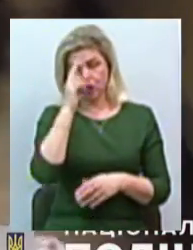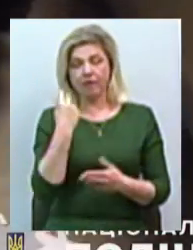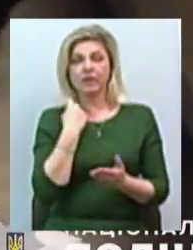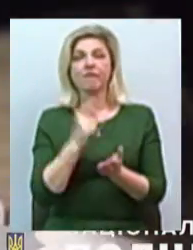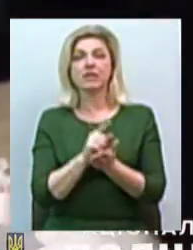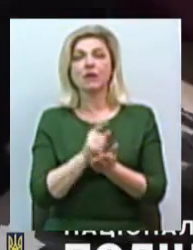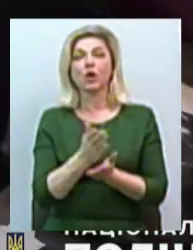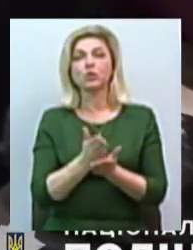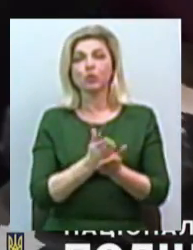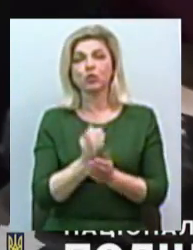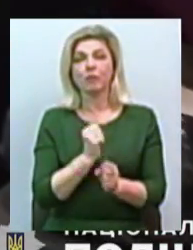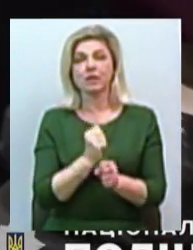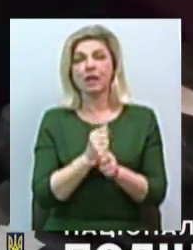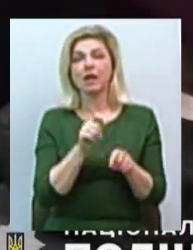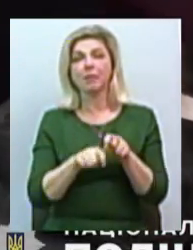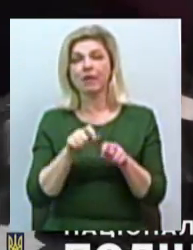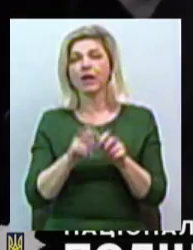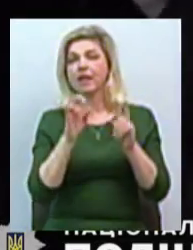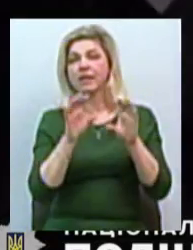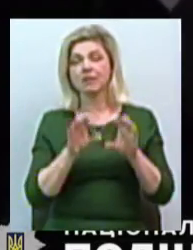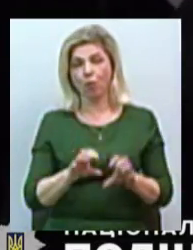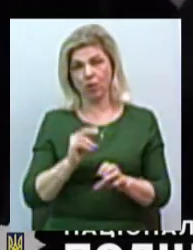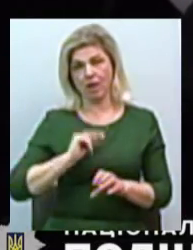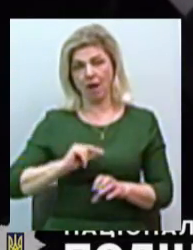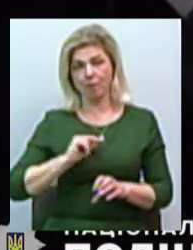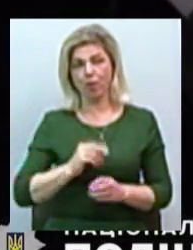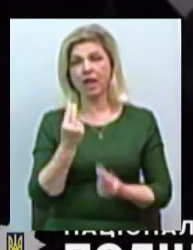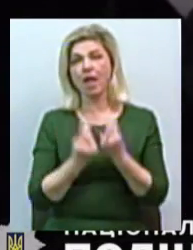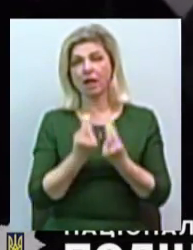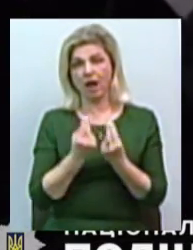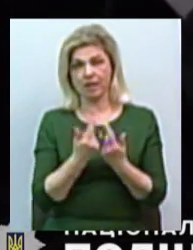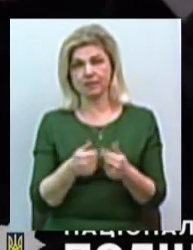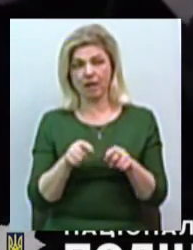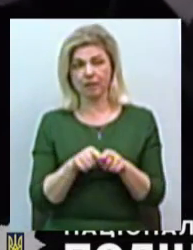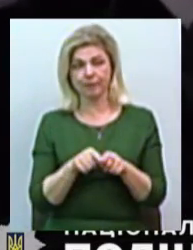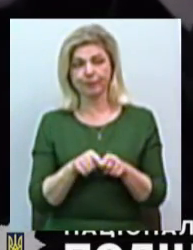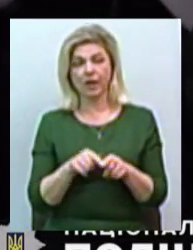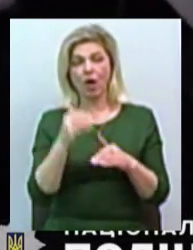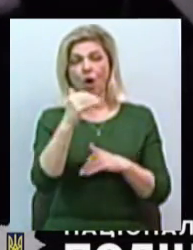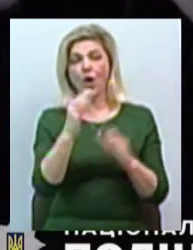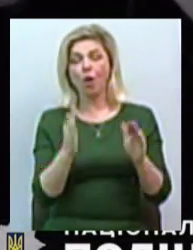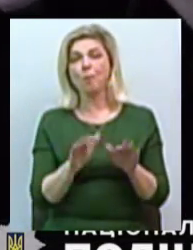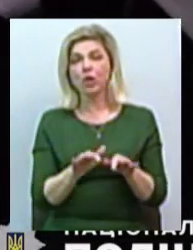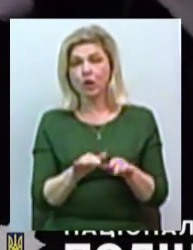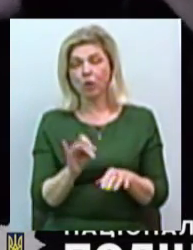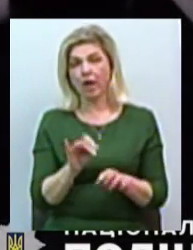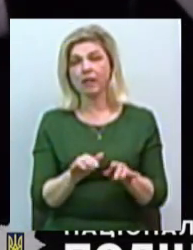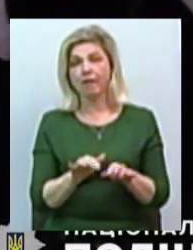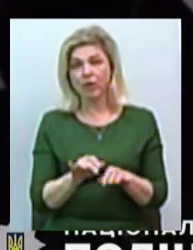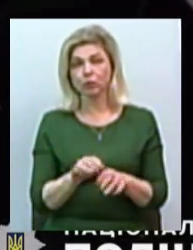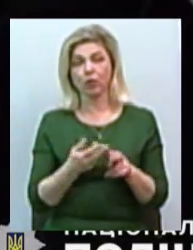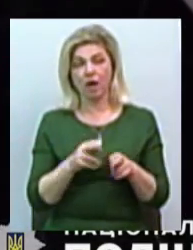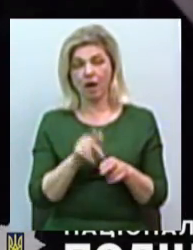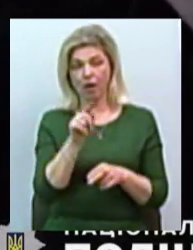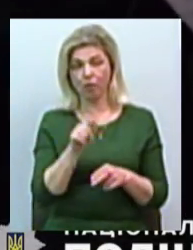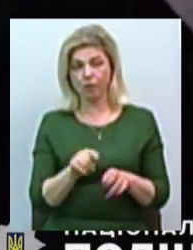проводили перевірку незаконної діяльності гральних закладів. Монітор марки LG та клавіатура, яка